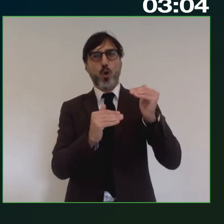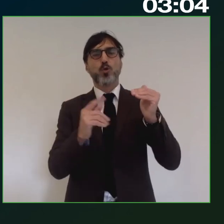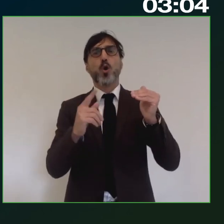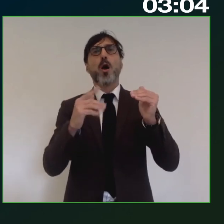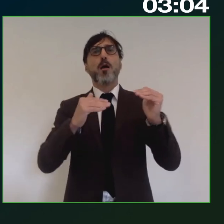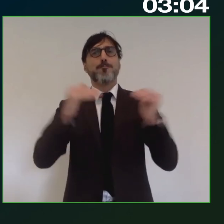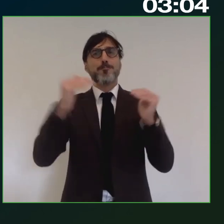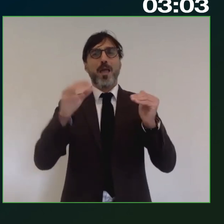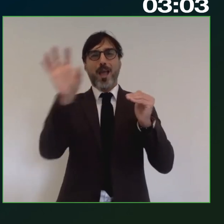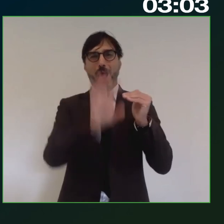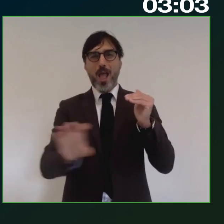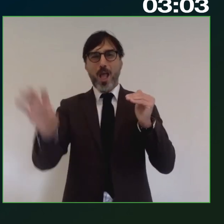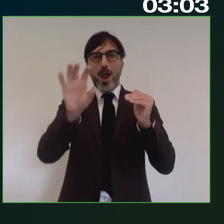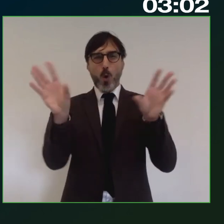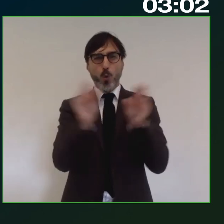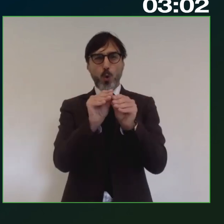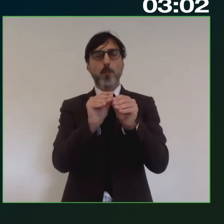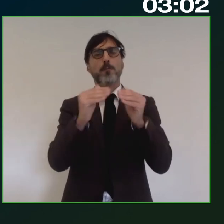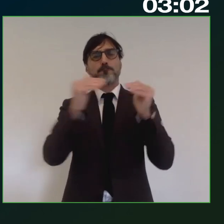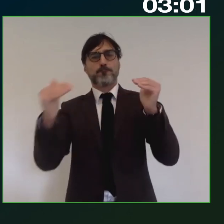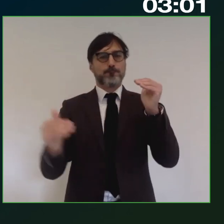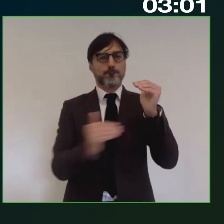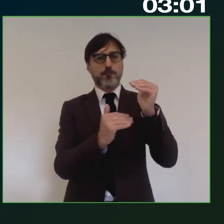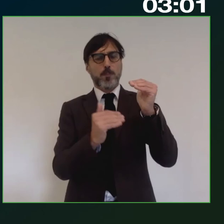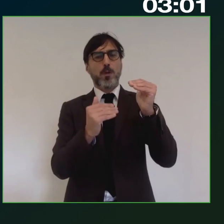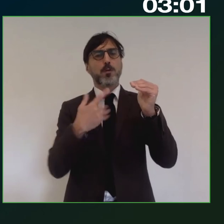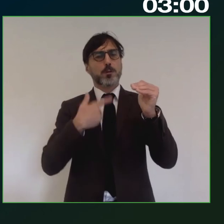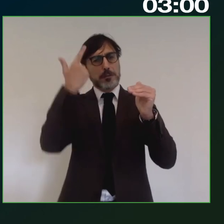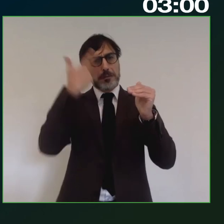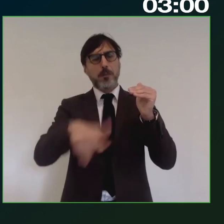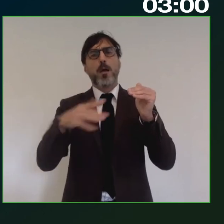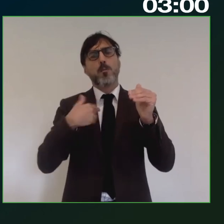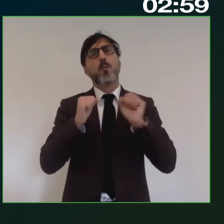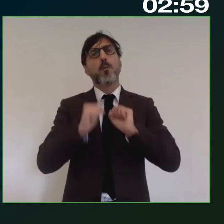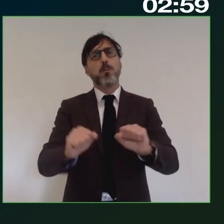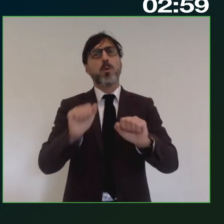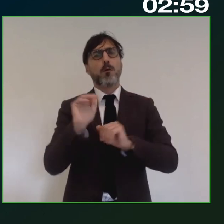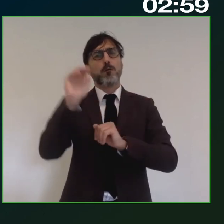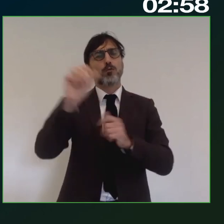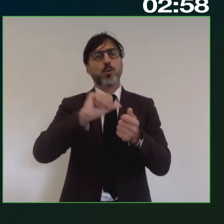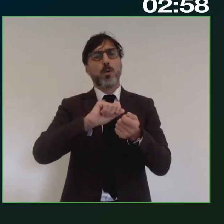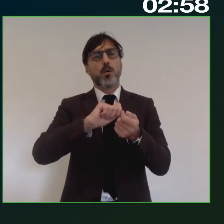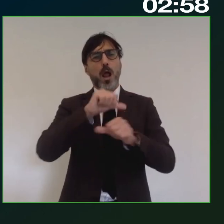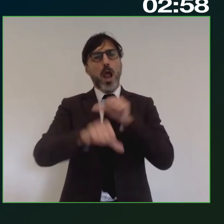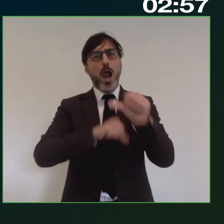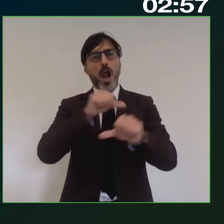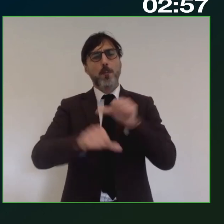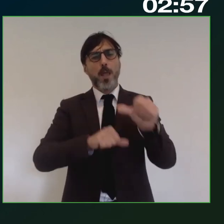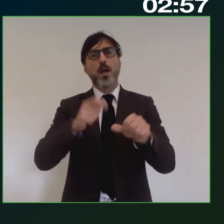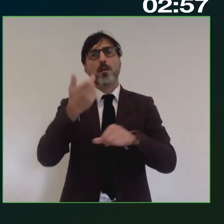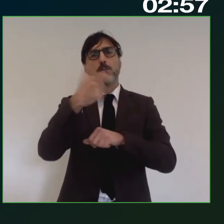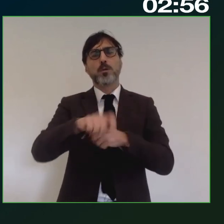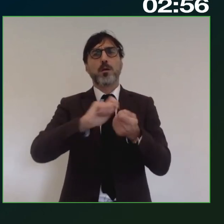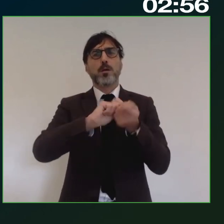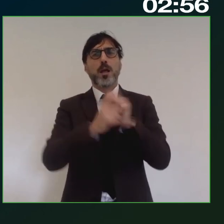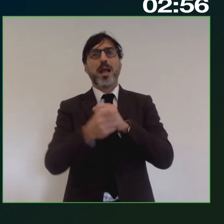ma questo sappiamo che può cambiare velocemente perché queste modifiche del CRI CRI